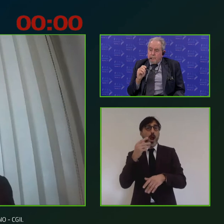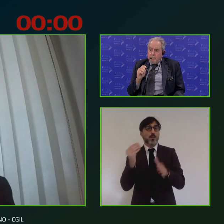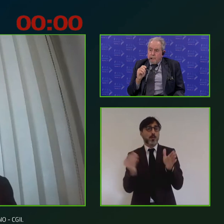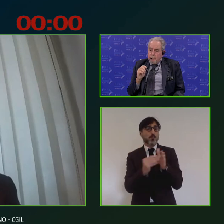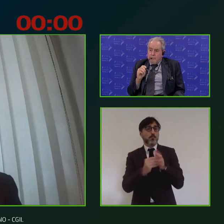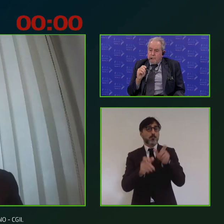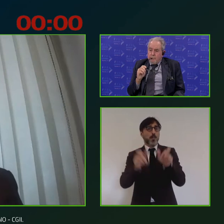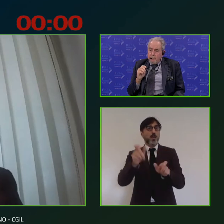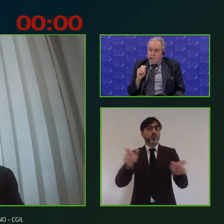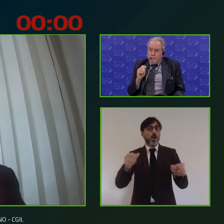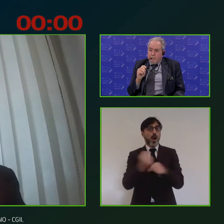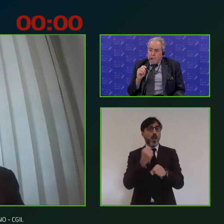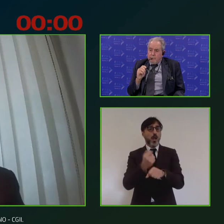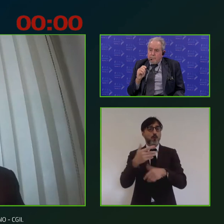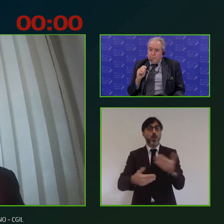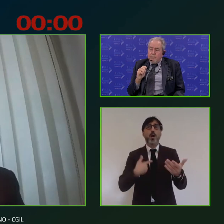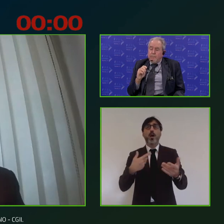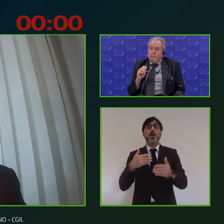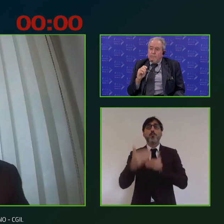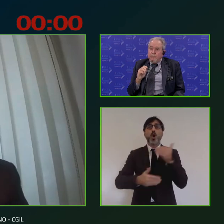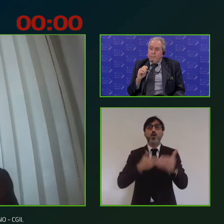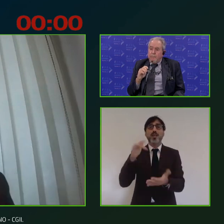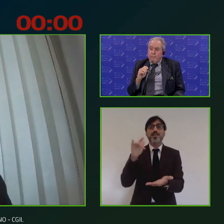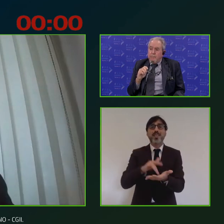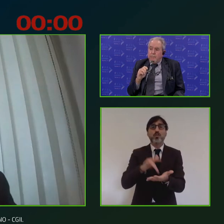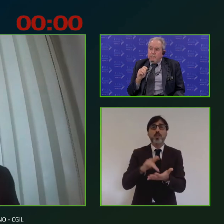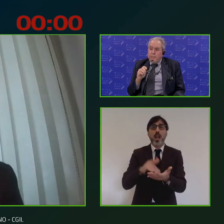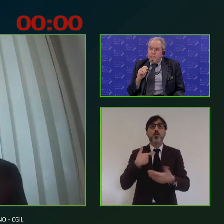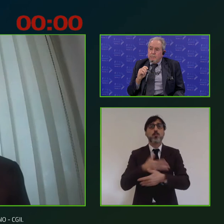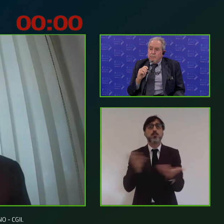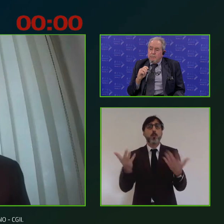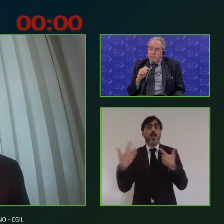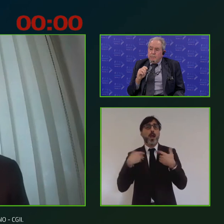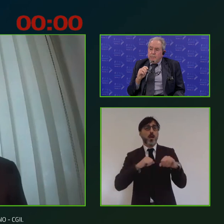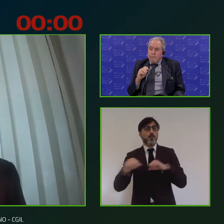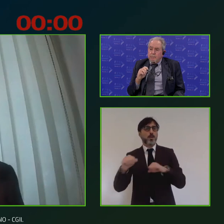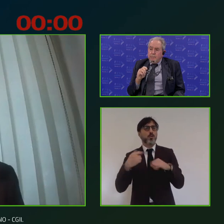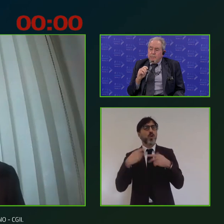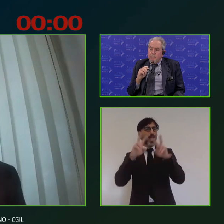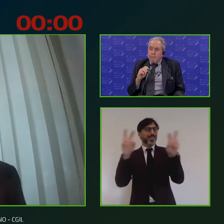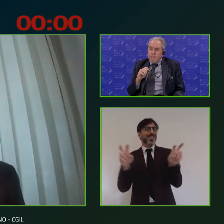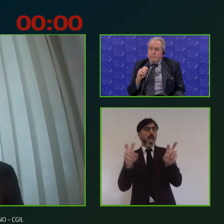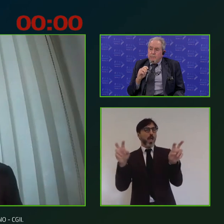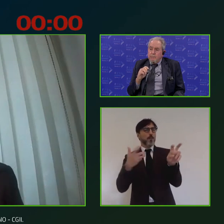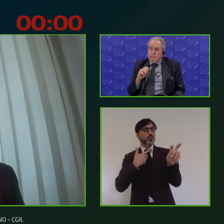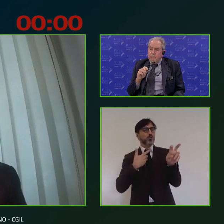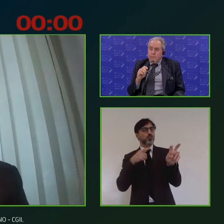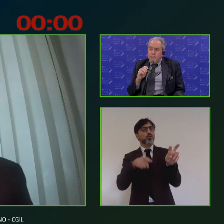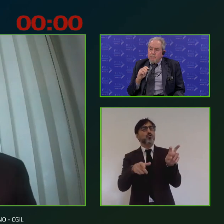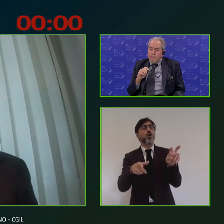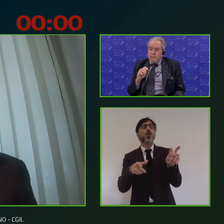che riguarda i processi di digitalizzazione nella pubblica amministrazione quindi ci sono temi come dire sui quali però